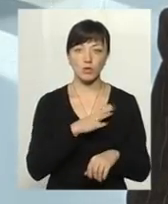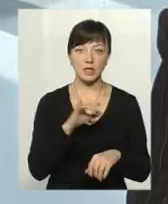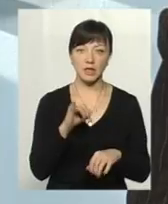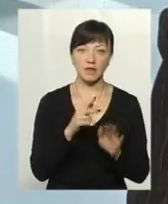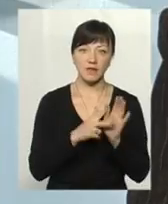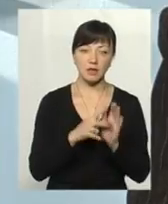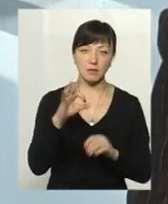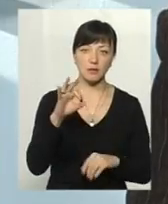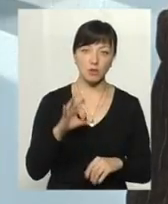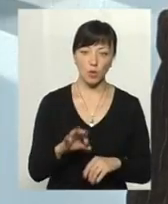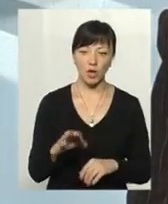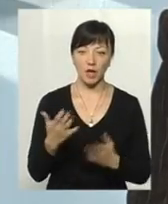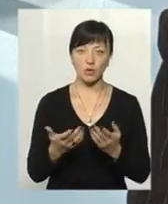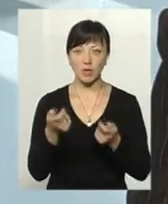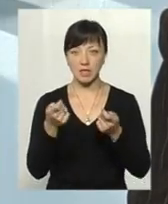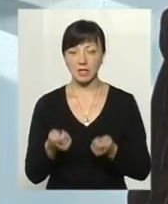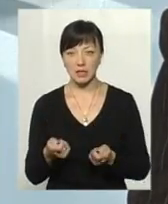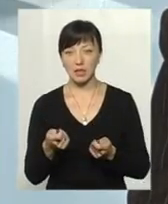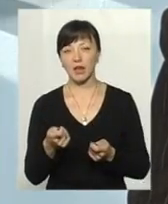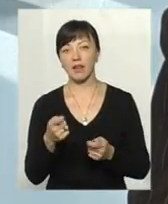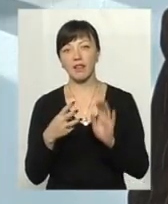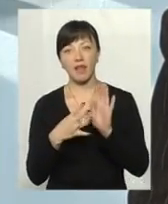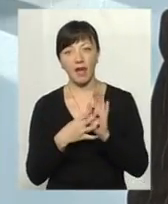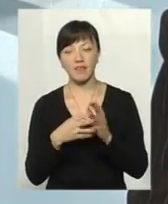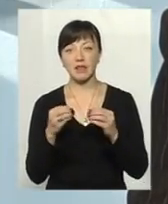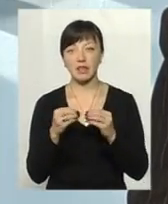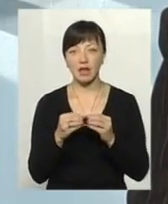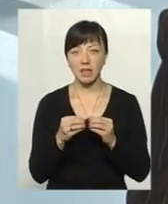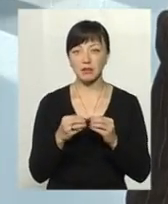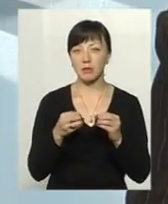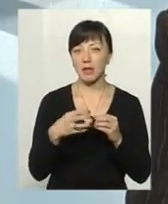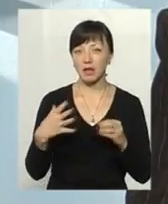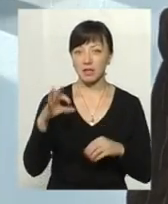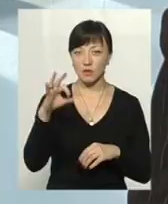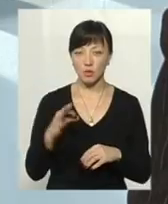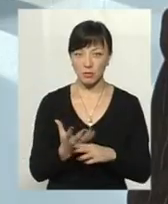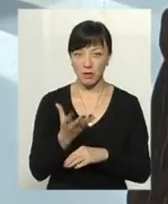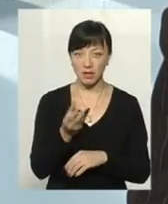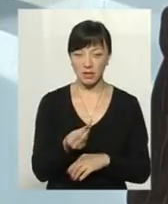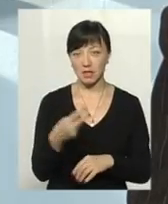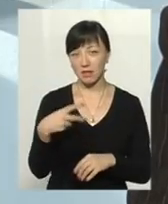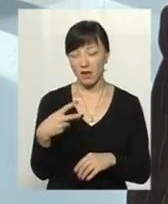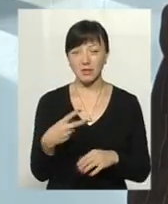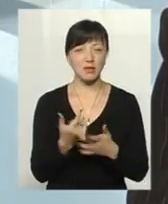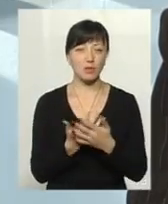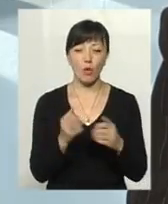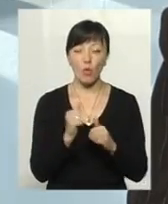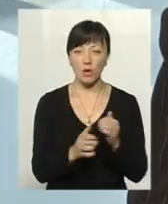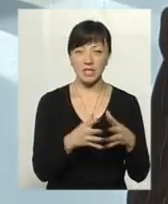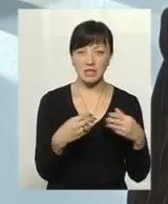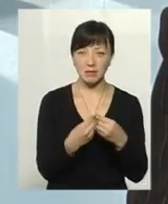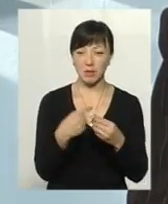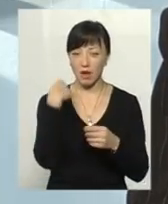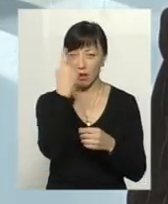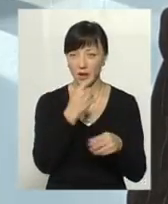8%, якщо це низькі доходи, і 9%, і 10%, і 15%, і 20%. Тобто, кожна сім'я в